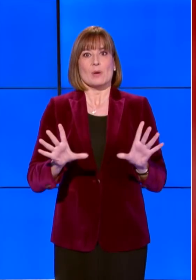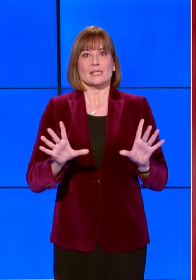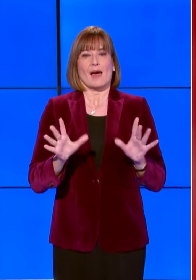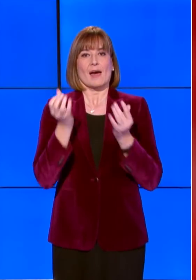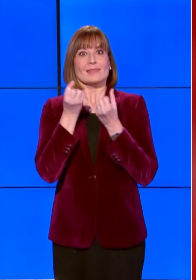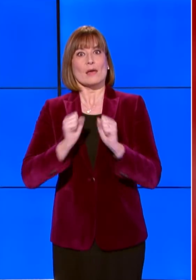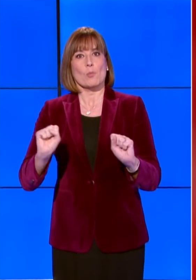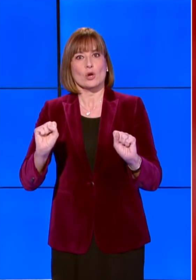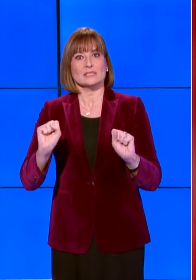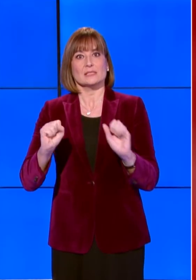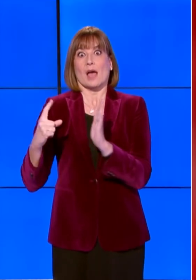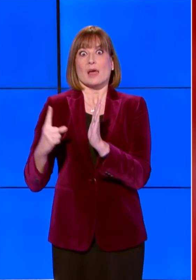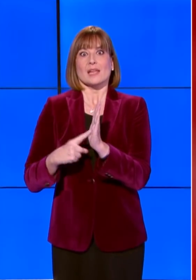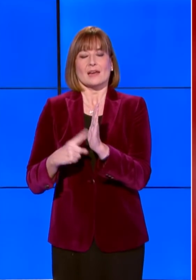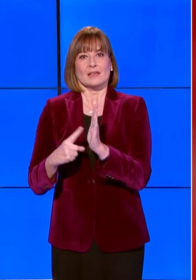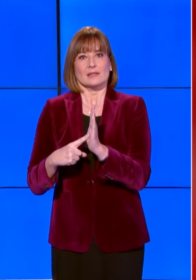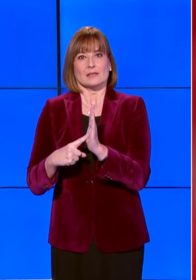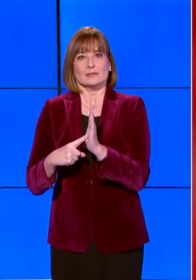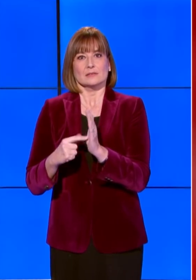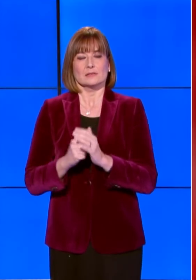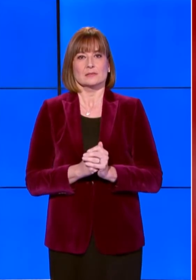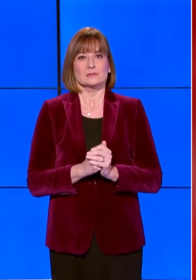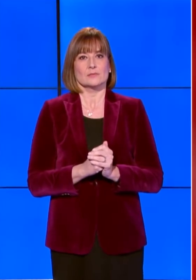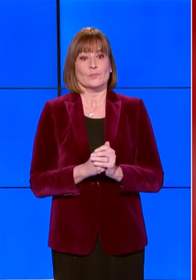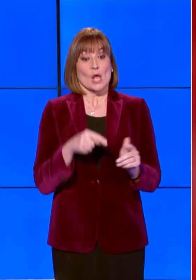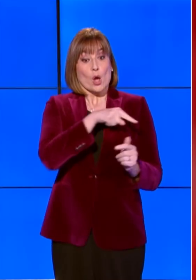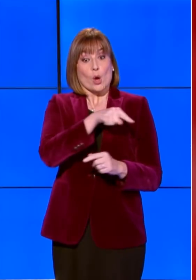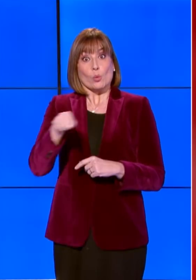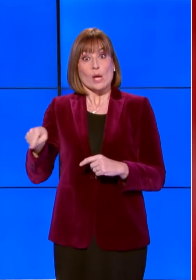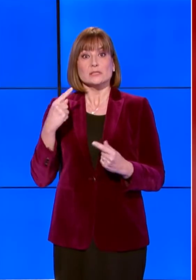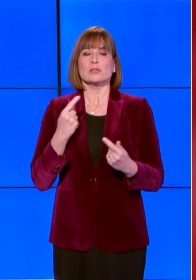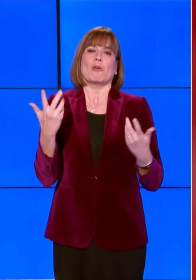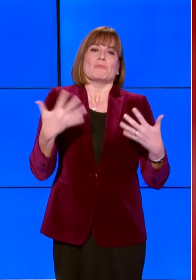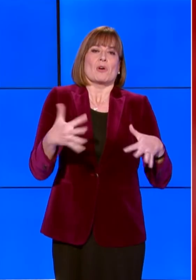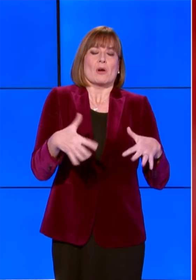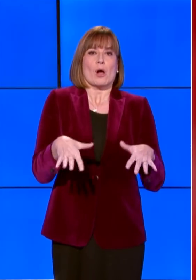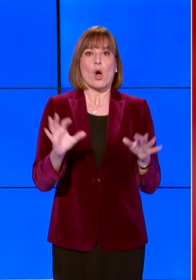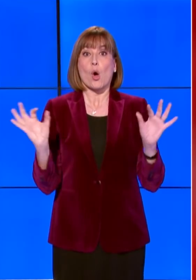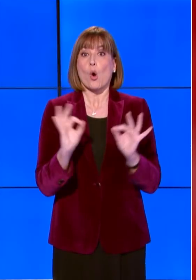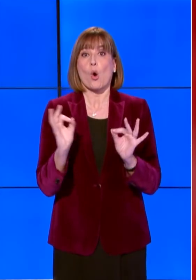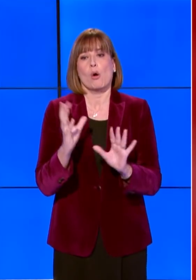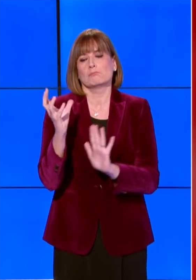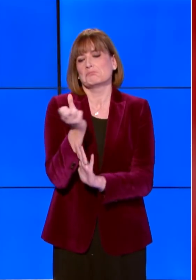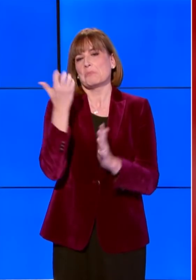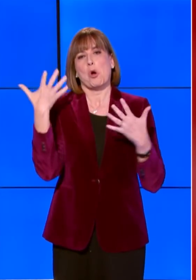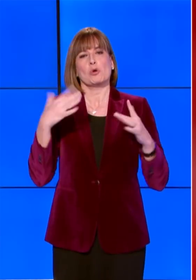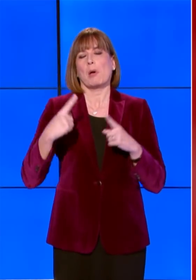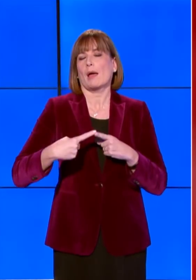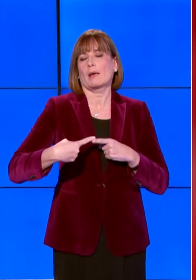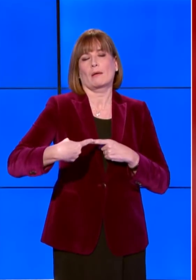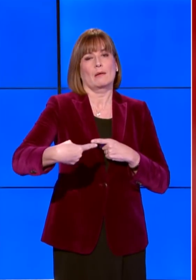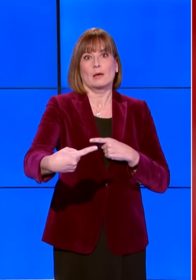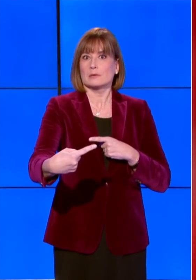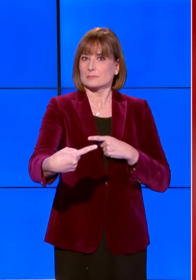democrazia, i diritti. Non sono condizioni scontate, né acquisite una volta per tutte.